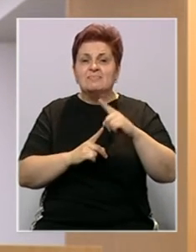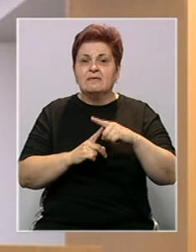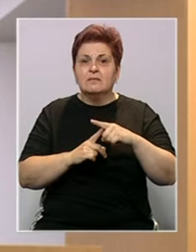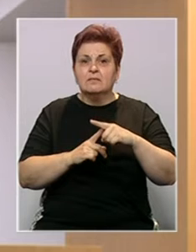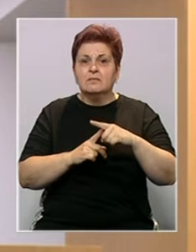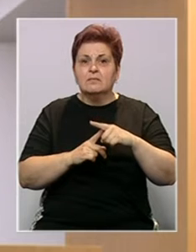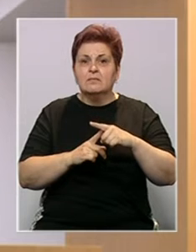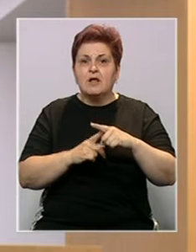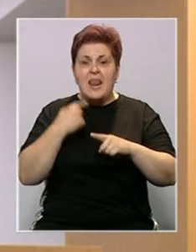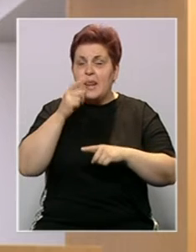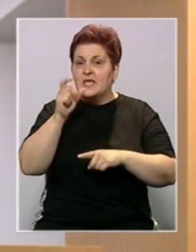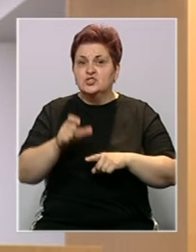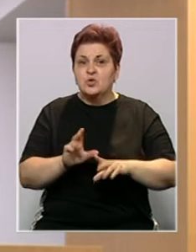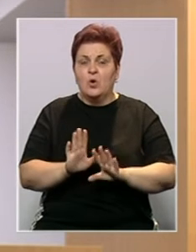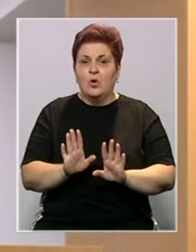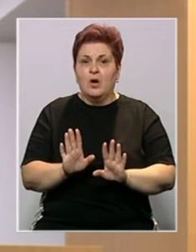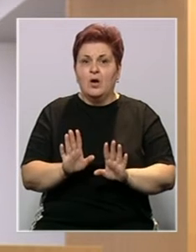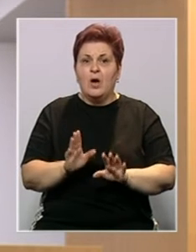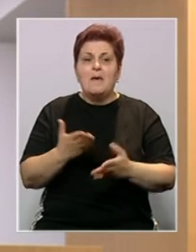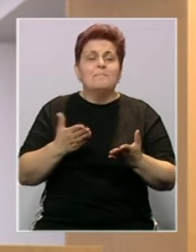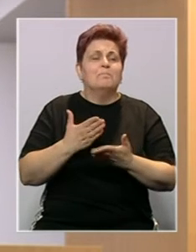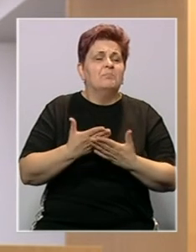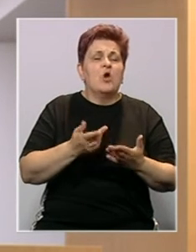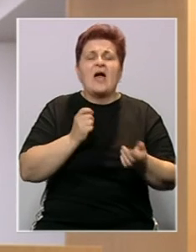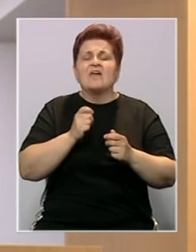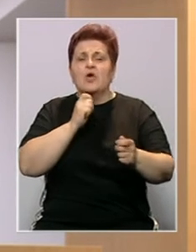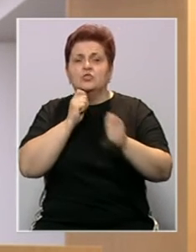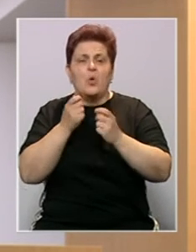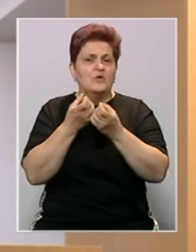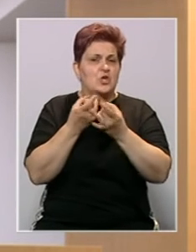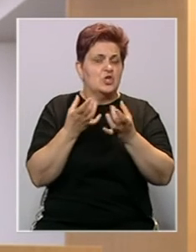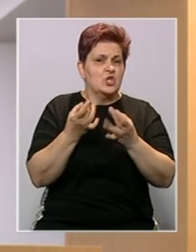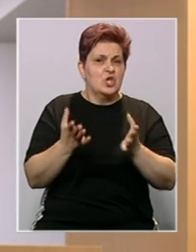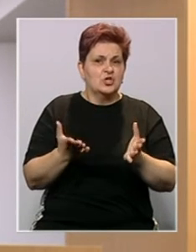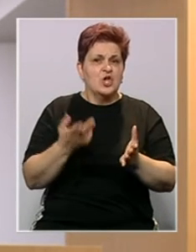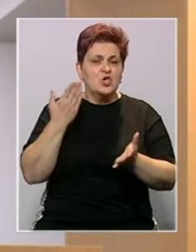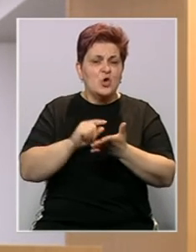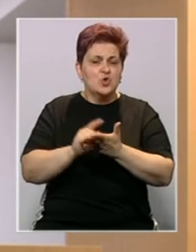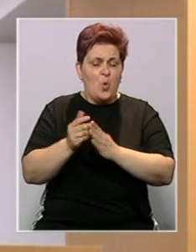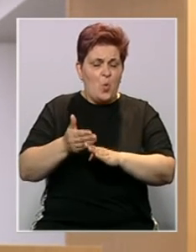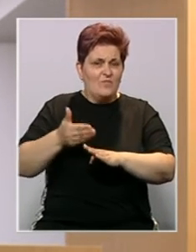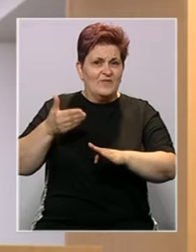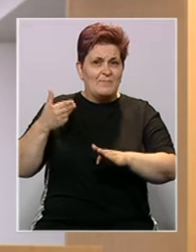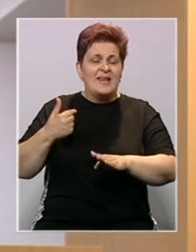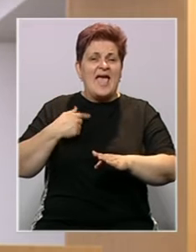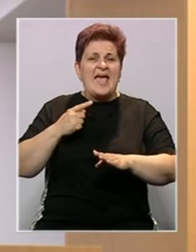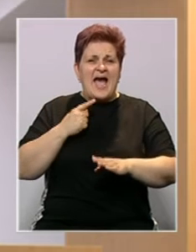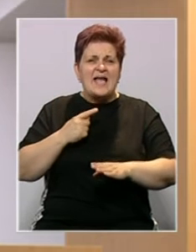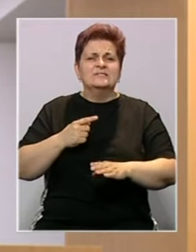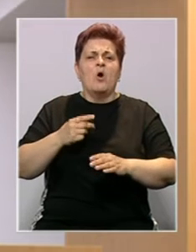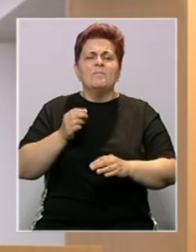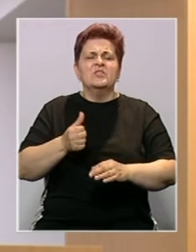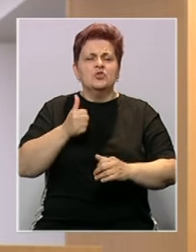osobno obavio bilo kakve konsultacije još od vremena kada smo intenzivno